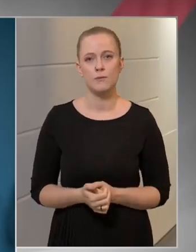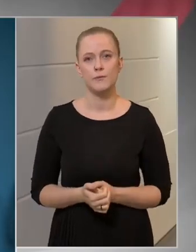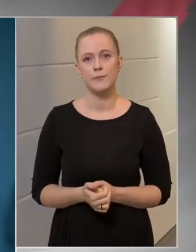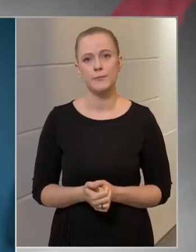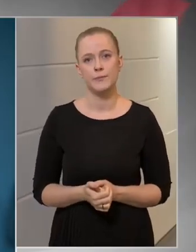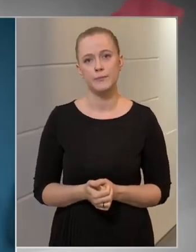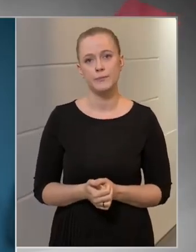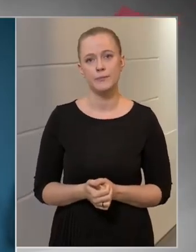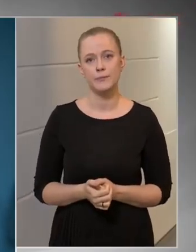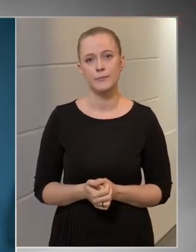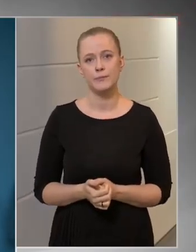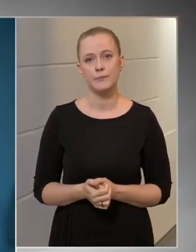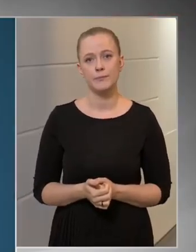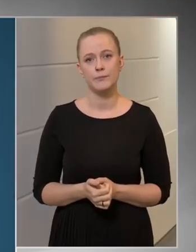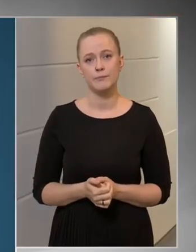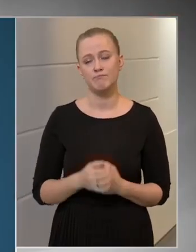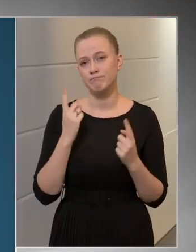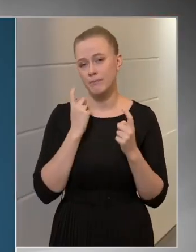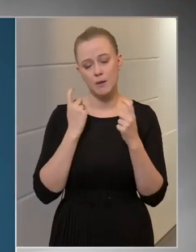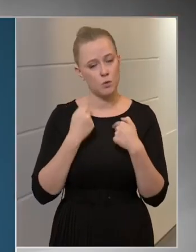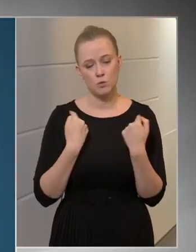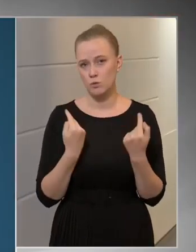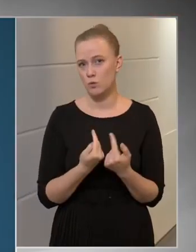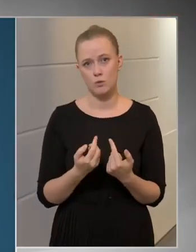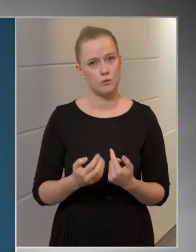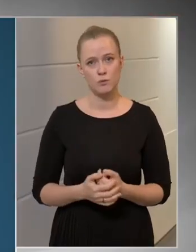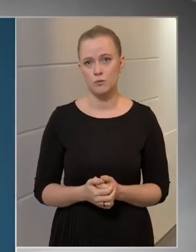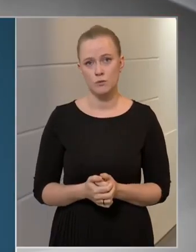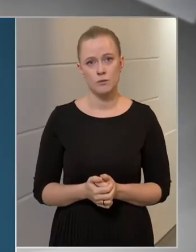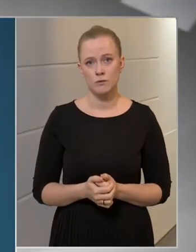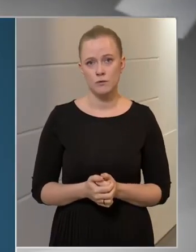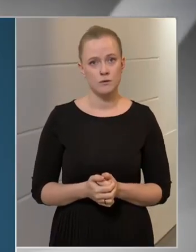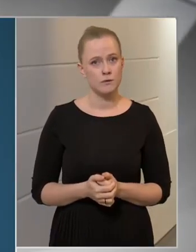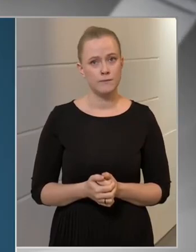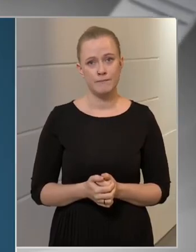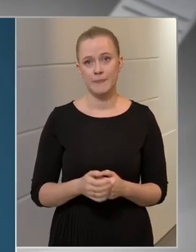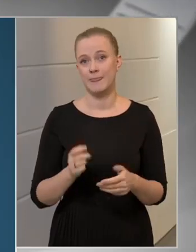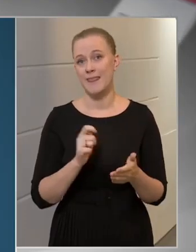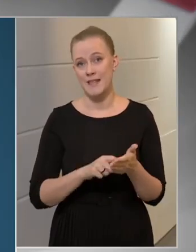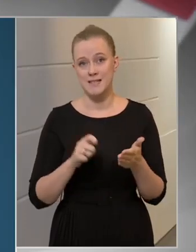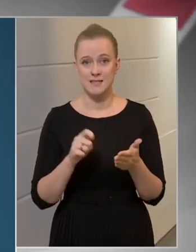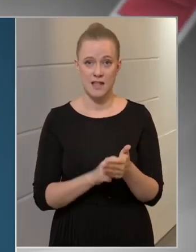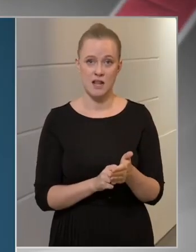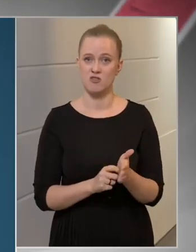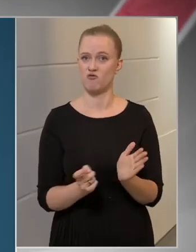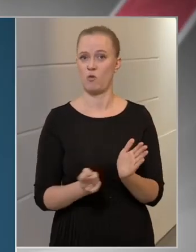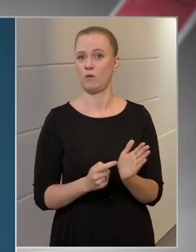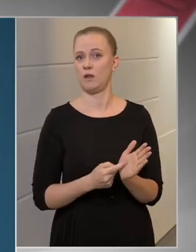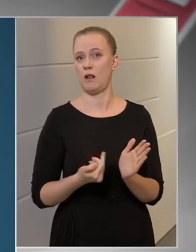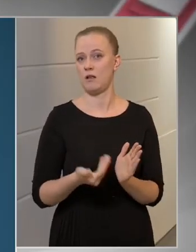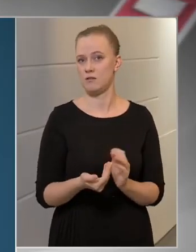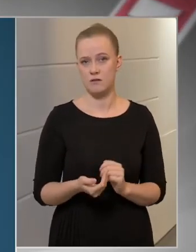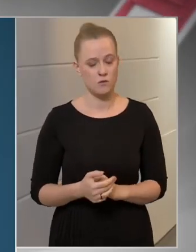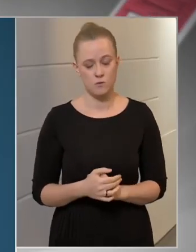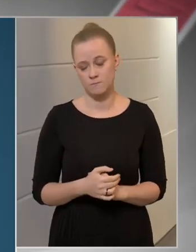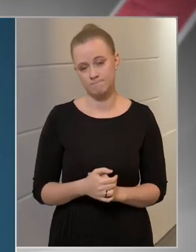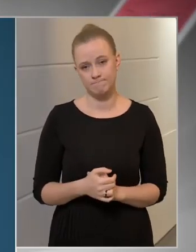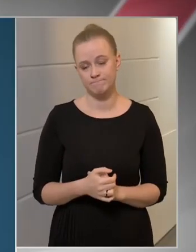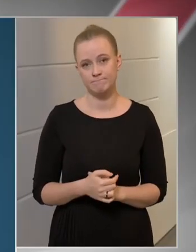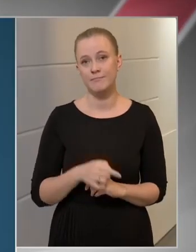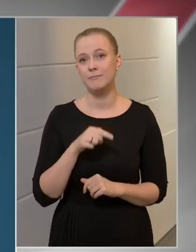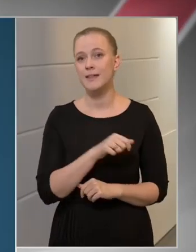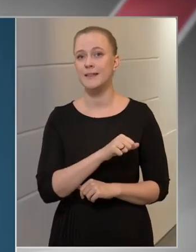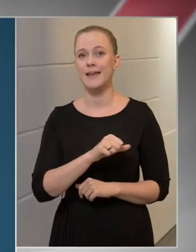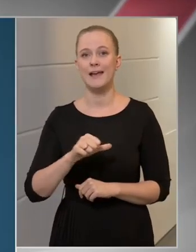Nem gondoljuk, hogy a tesztelést kötelezővé kellene tenni. Ez egy